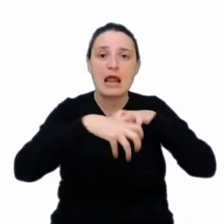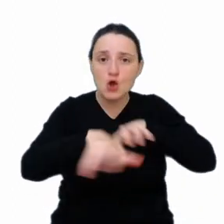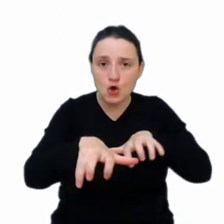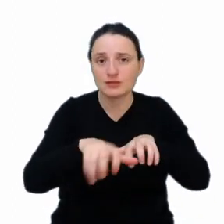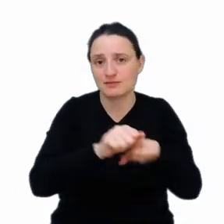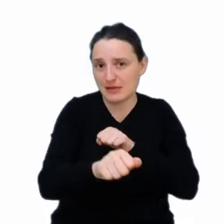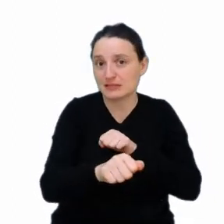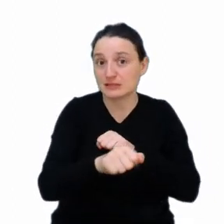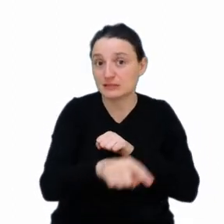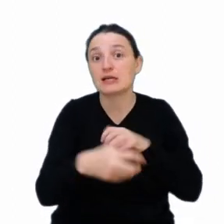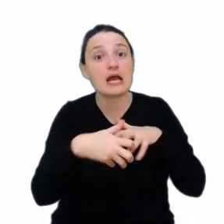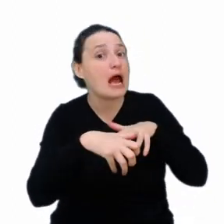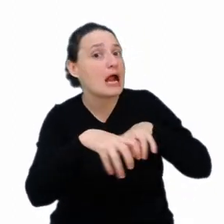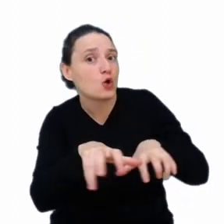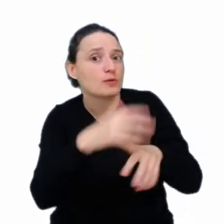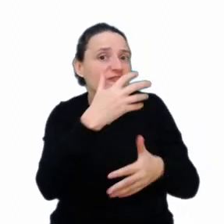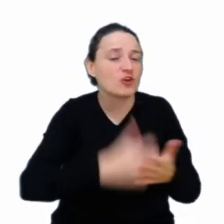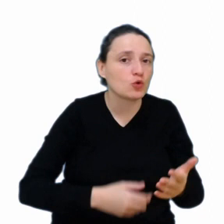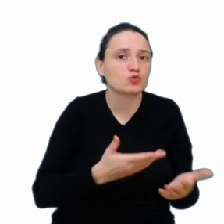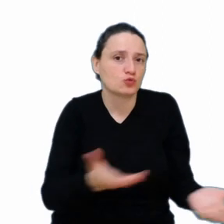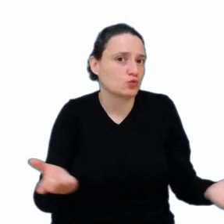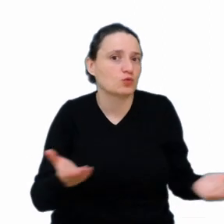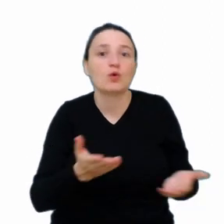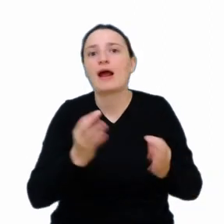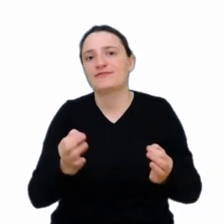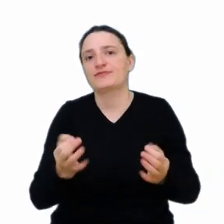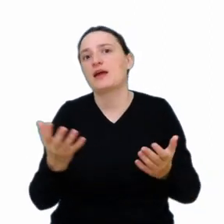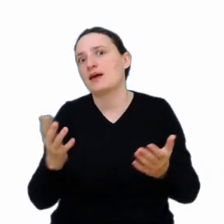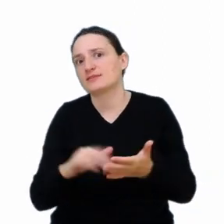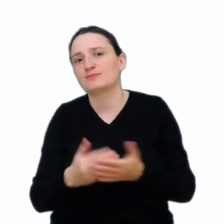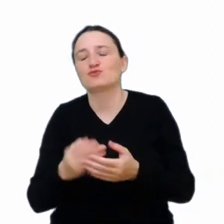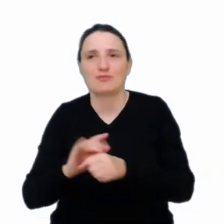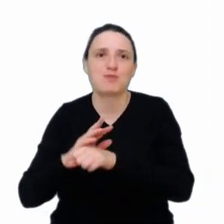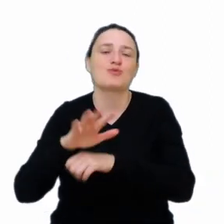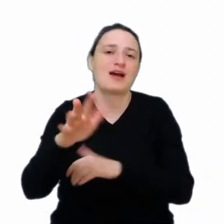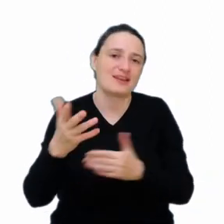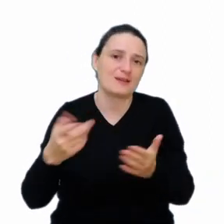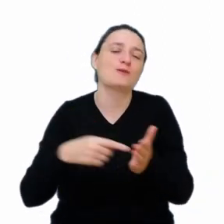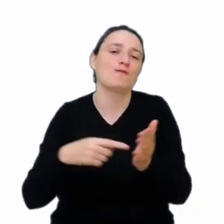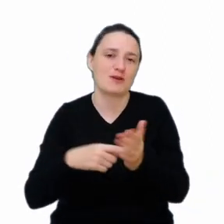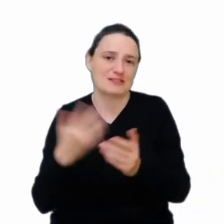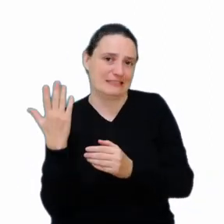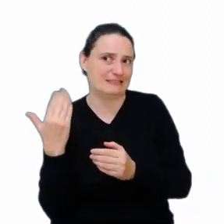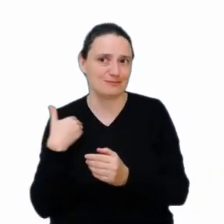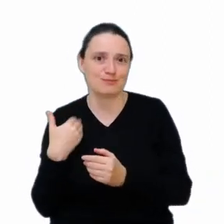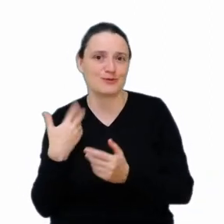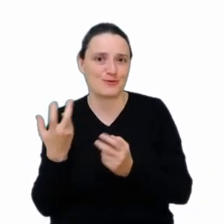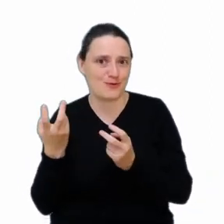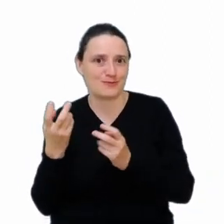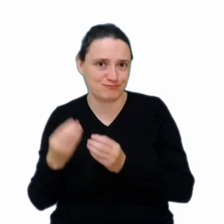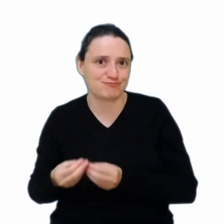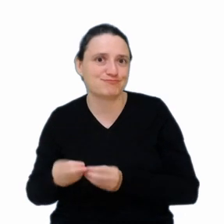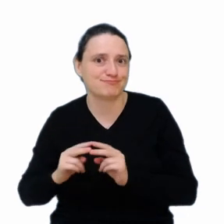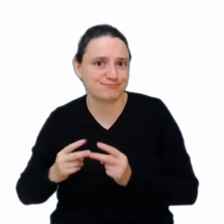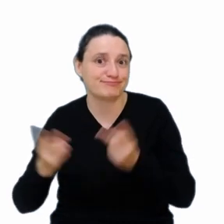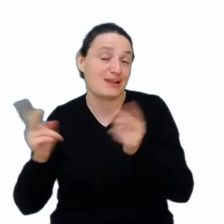w taki czy inny sposób były wykorzystywane. A teraz święcą triumfy takie medialne z racji ostatnich doniesień też, ale i przy okazji rozwoju